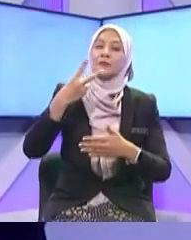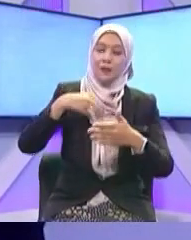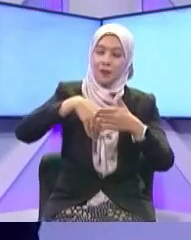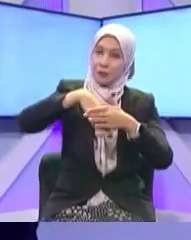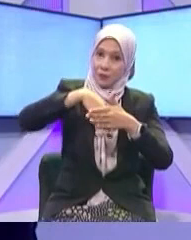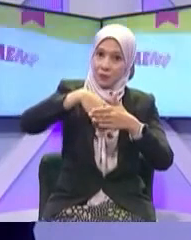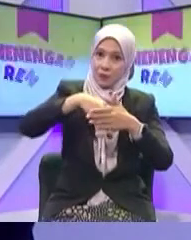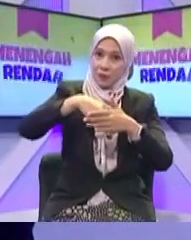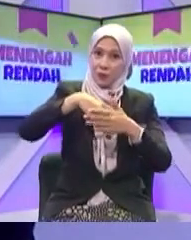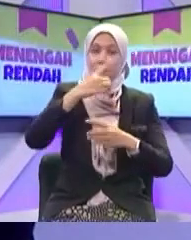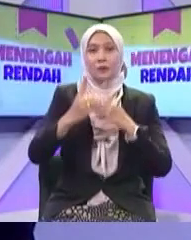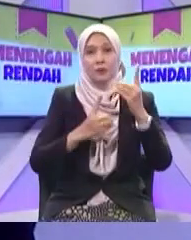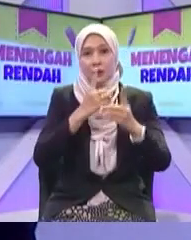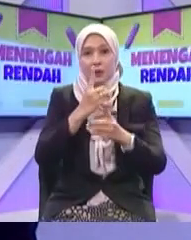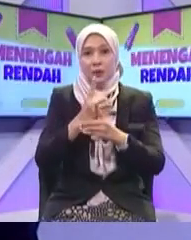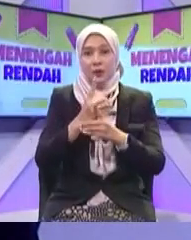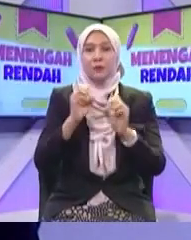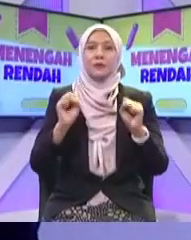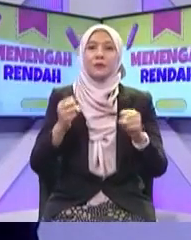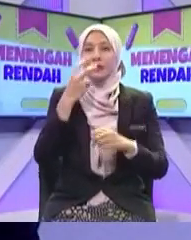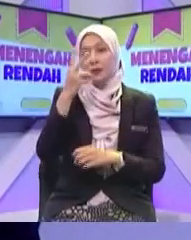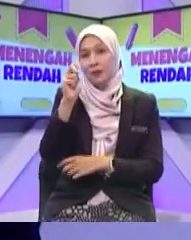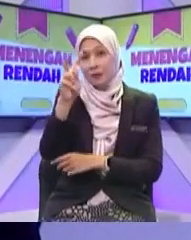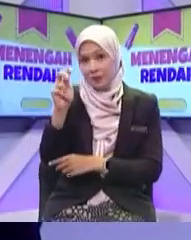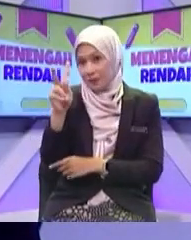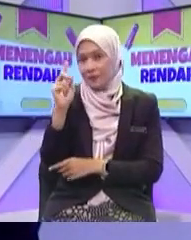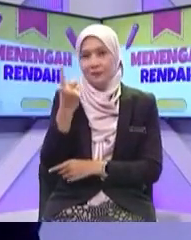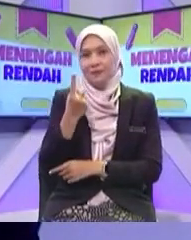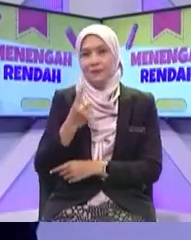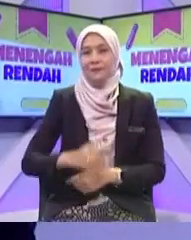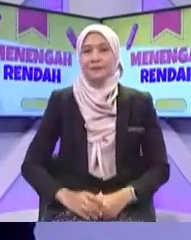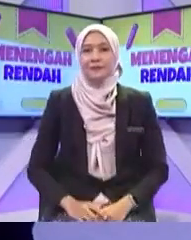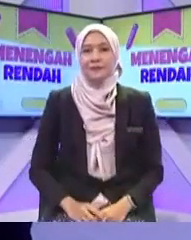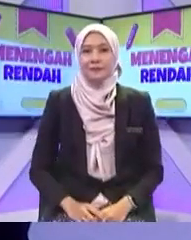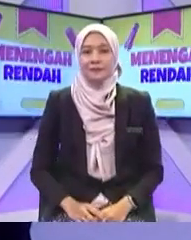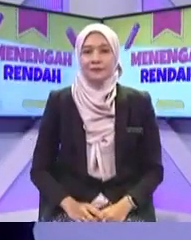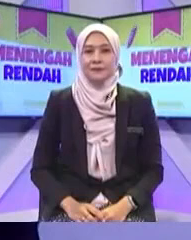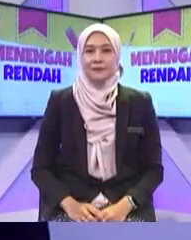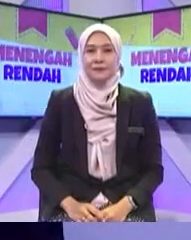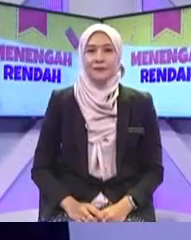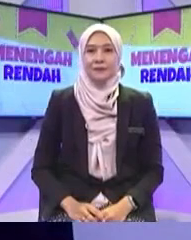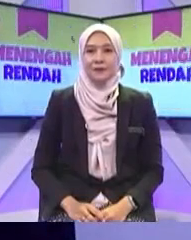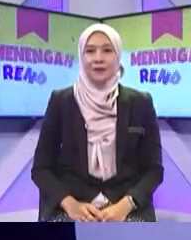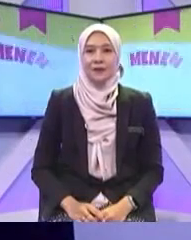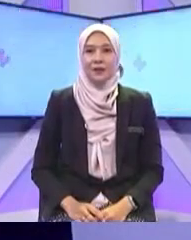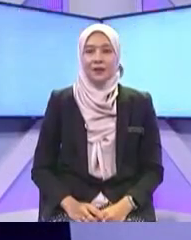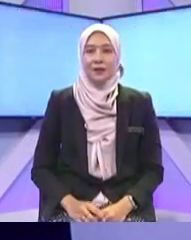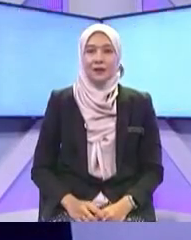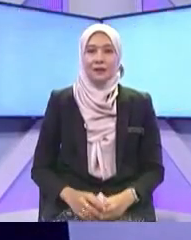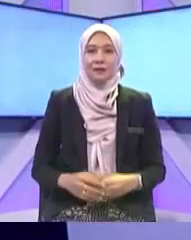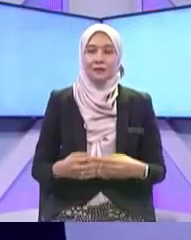Melalui siaran langsung Yang disiarkan Di televisyen Okey Mungkin dekat TV Mungkin ada